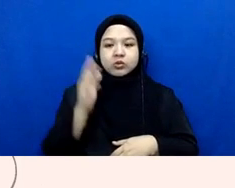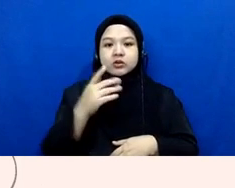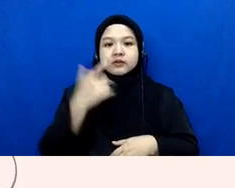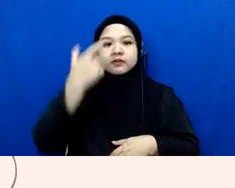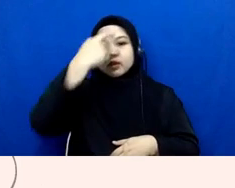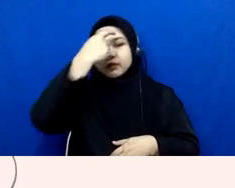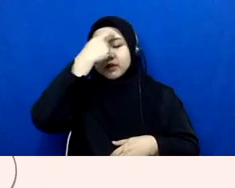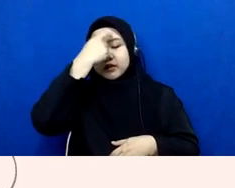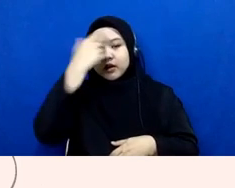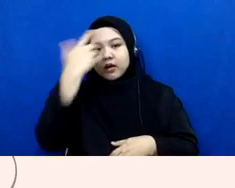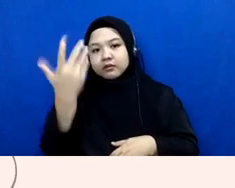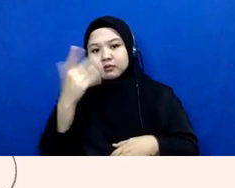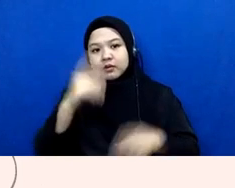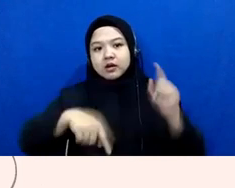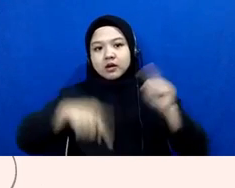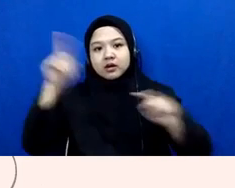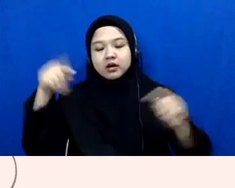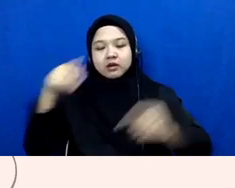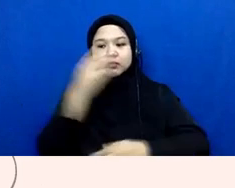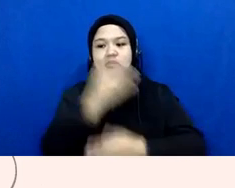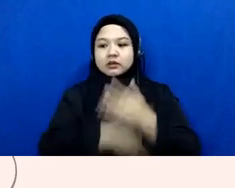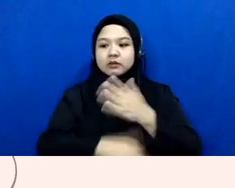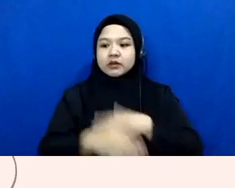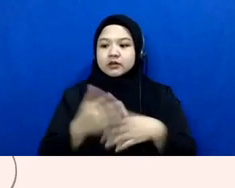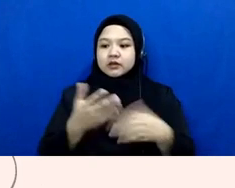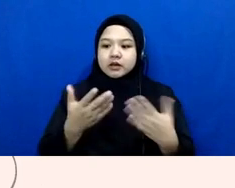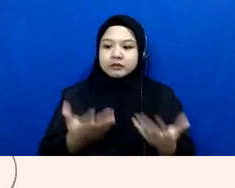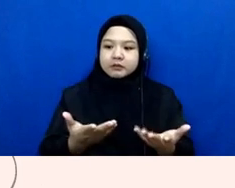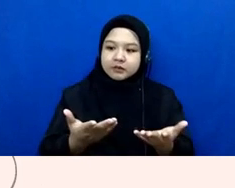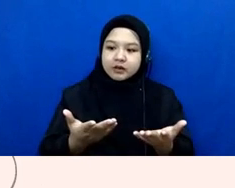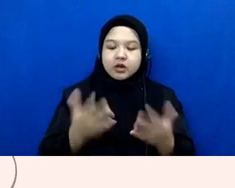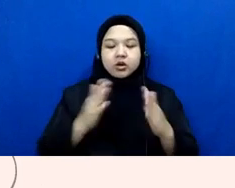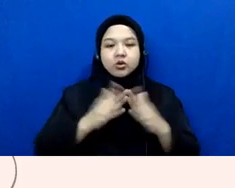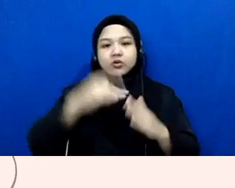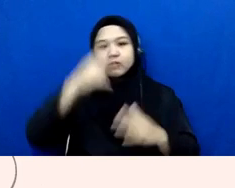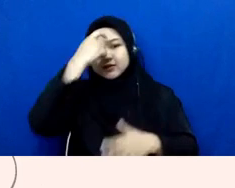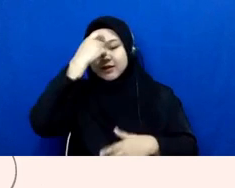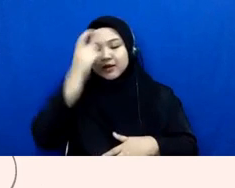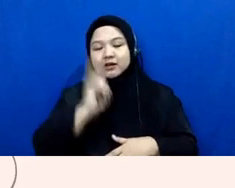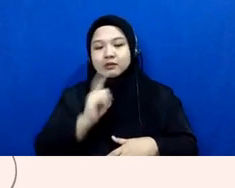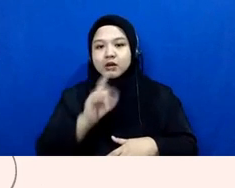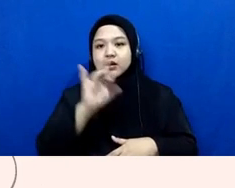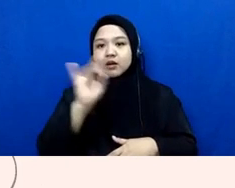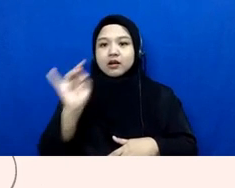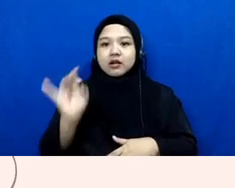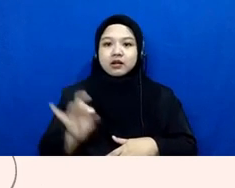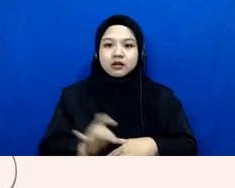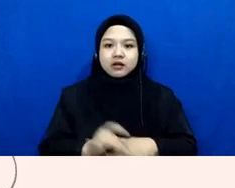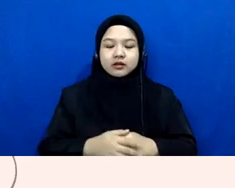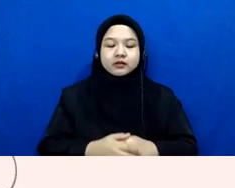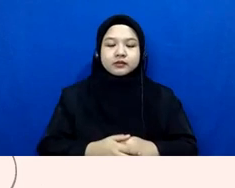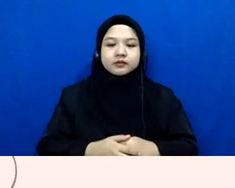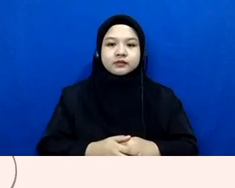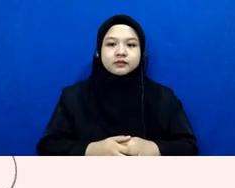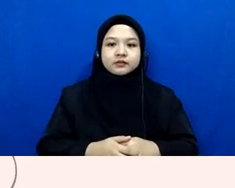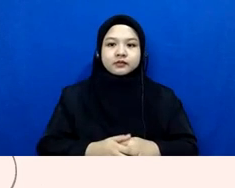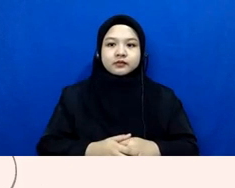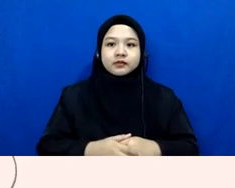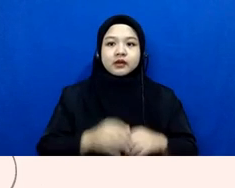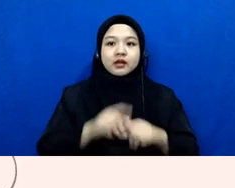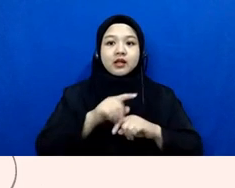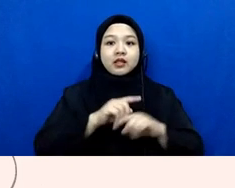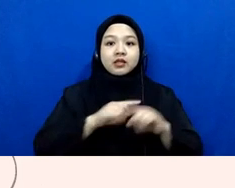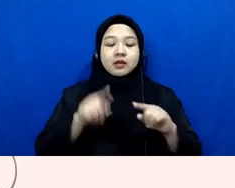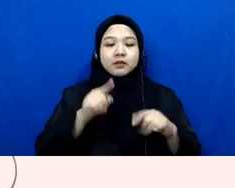apa ragam disabilitasnya apa misalnya rumah sakitnya di mana dan seterusnya itu seperti itulah kira-kira tapi itu